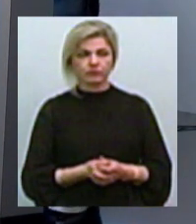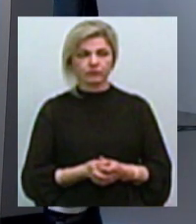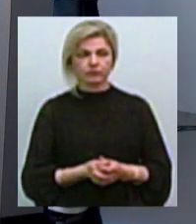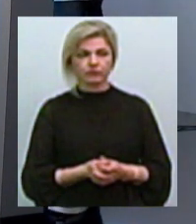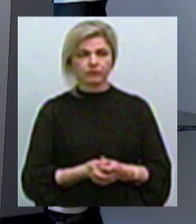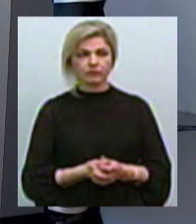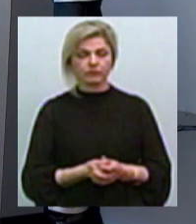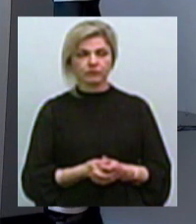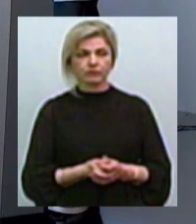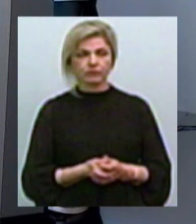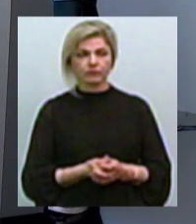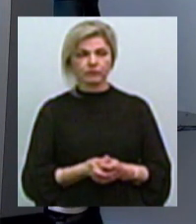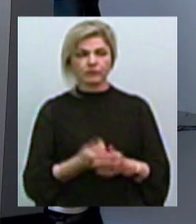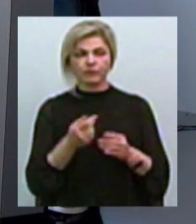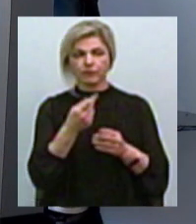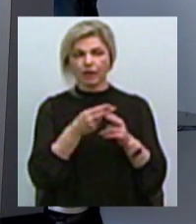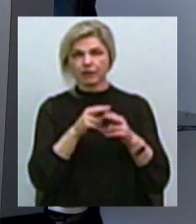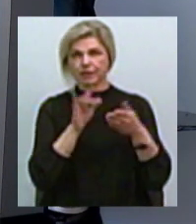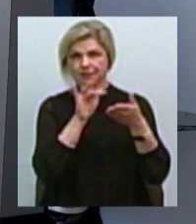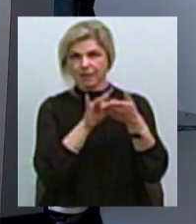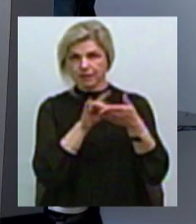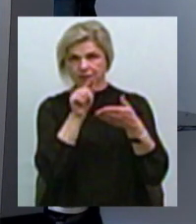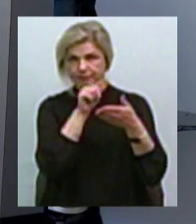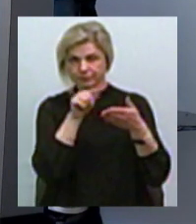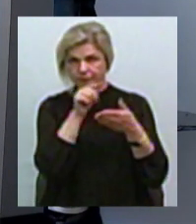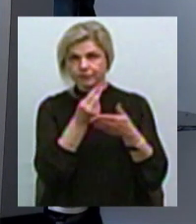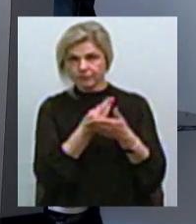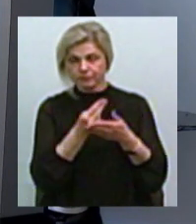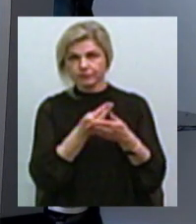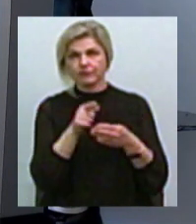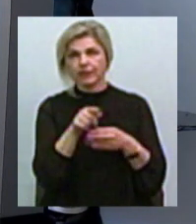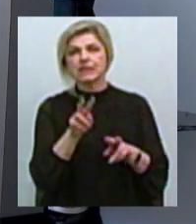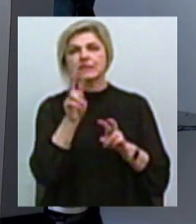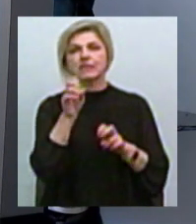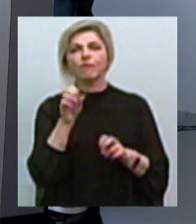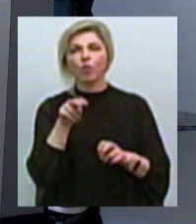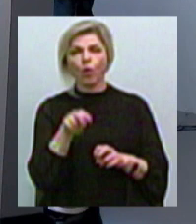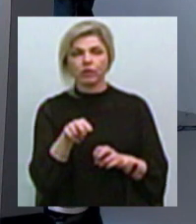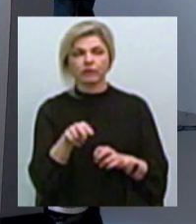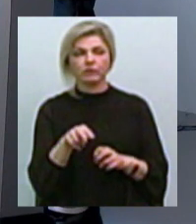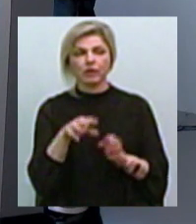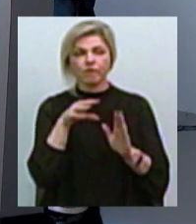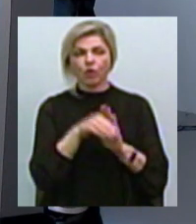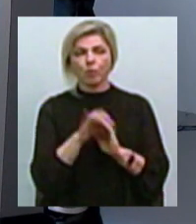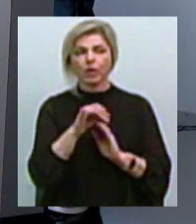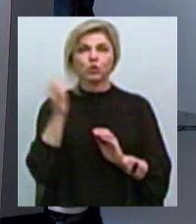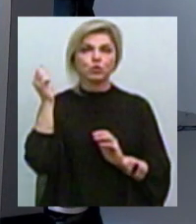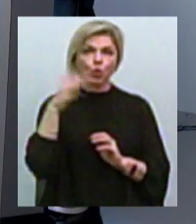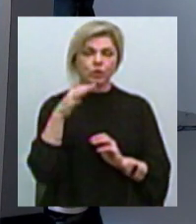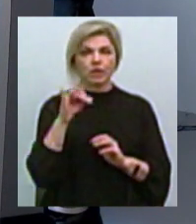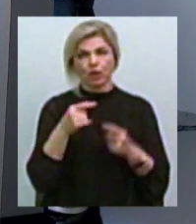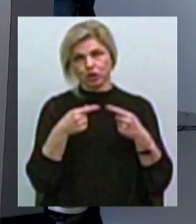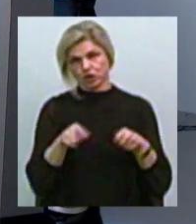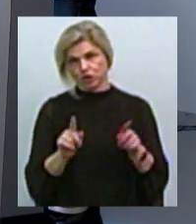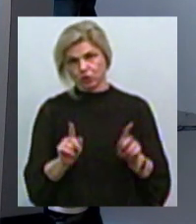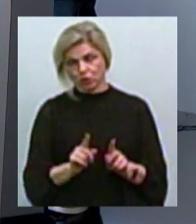Сам цей елемент, можливо, символізує в тому числі і сонце, і щось інше Але це